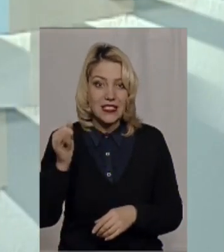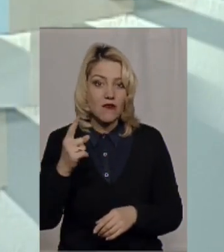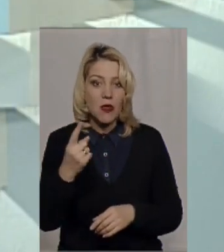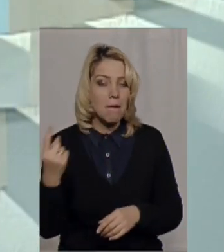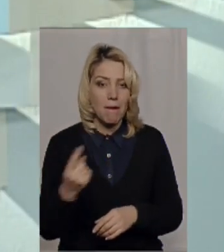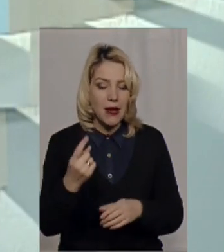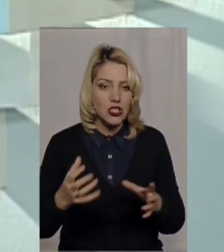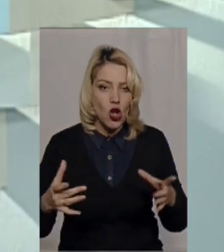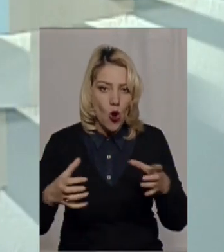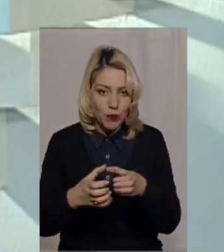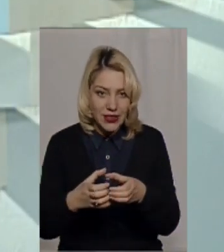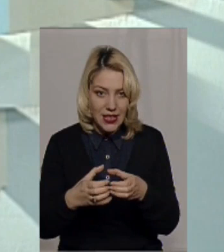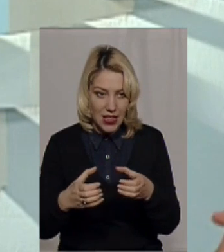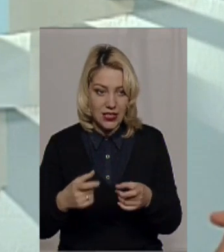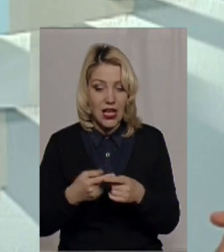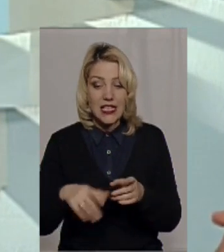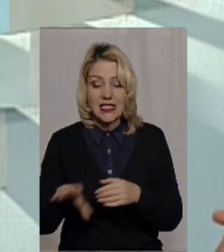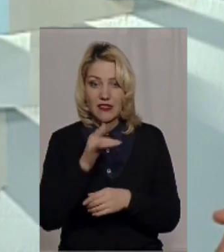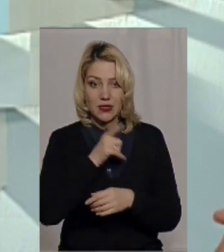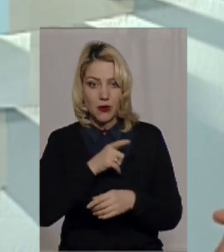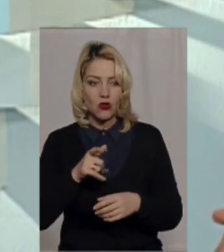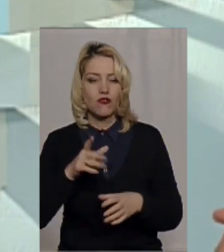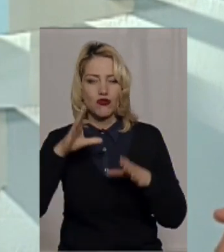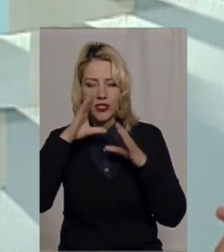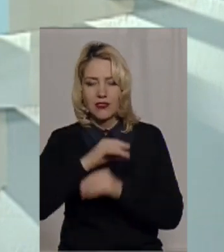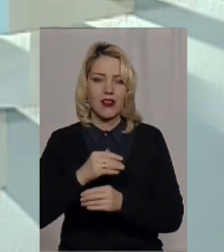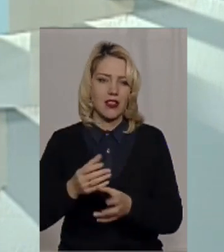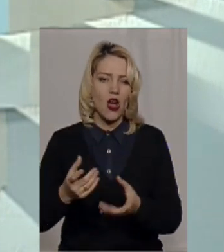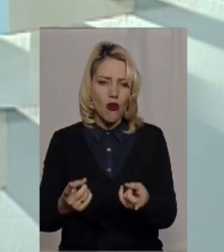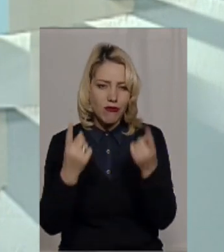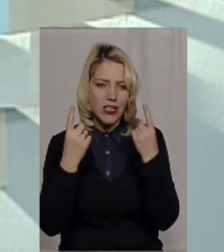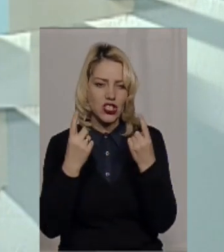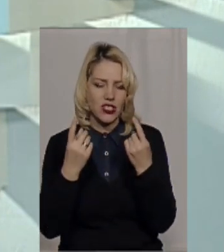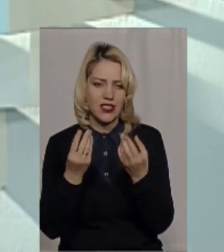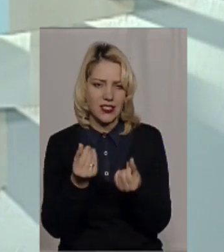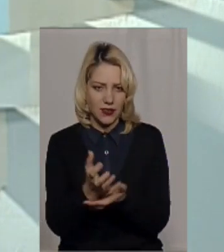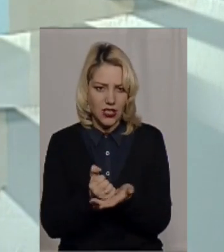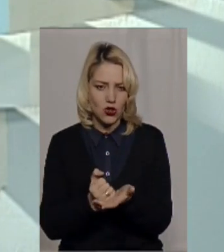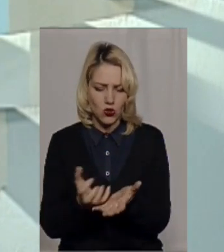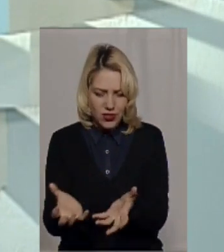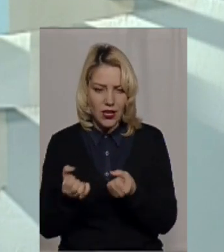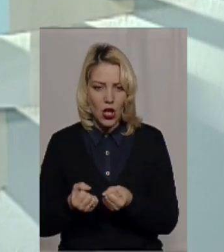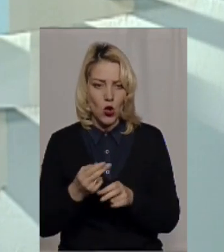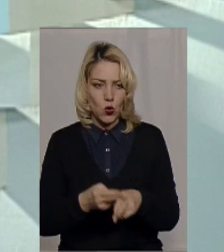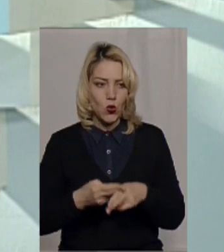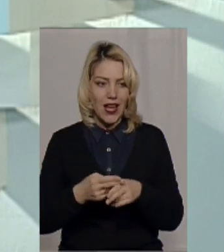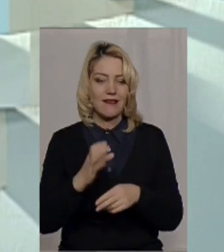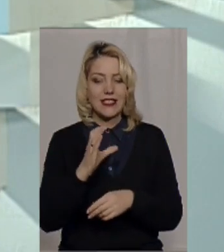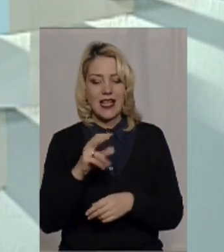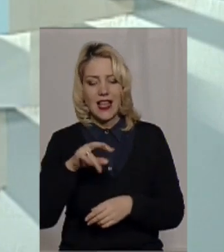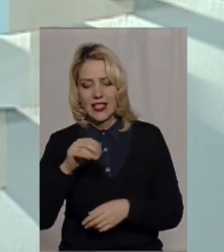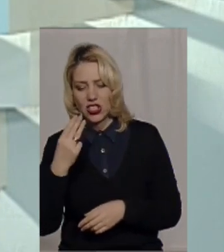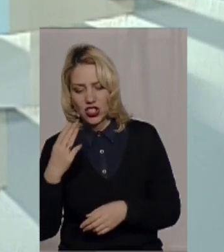'єдналися, вони за весь цей період, вони встигли отримати величезний додатковий ресурс. Та не важливо, Дунаївці, селища, Дунаївці, селище,